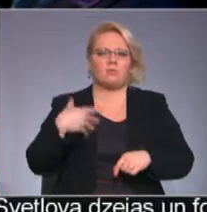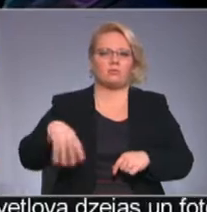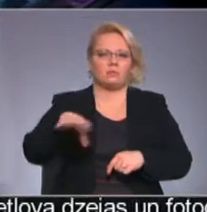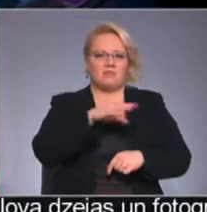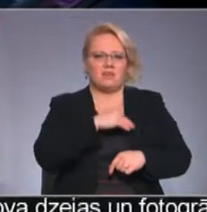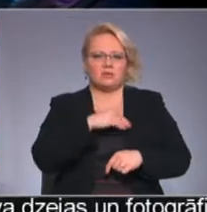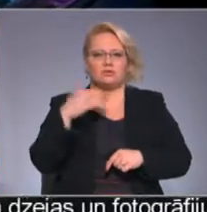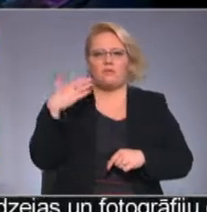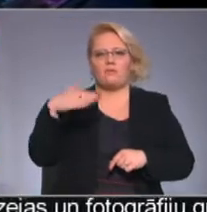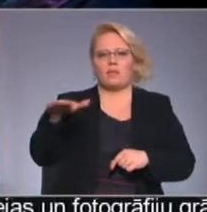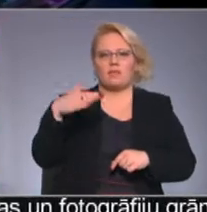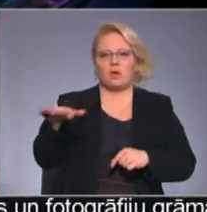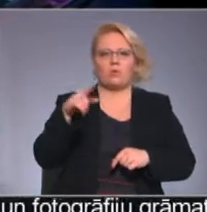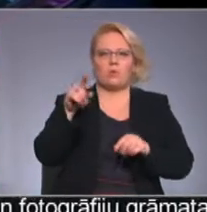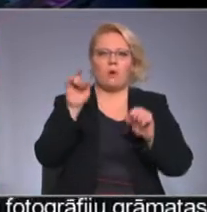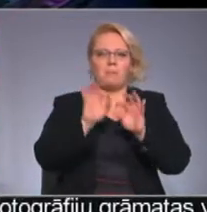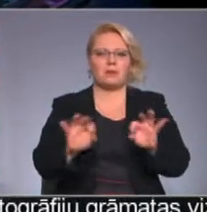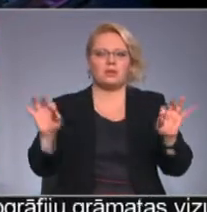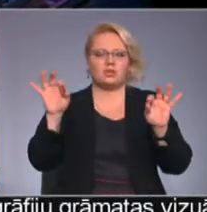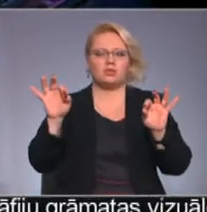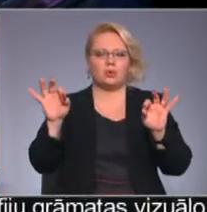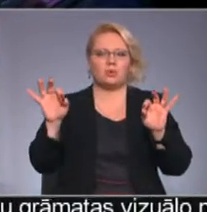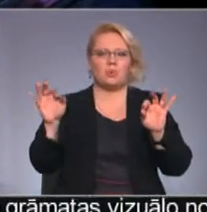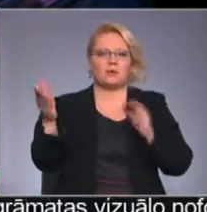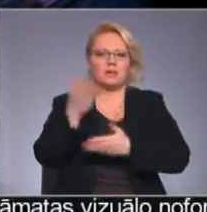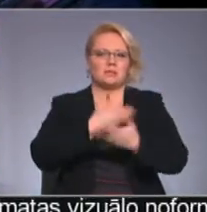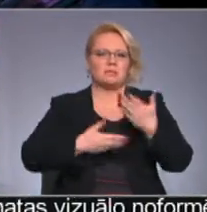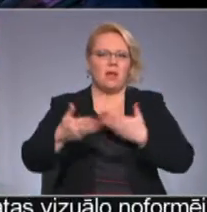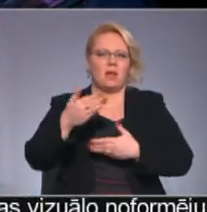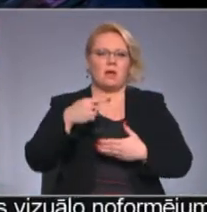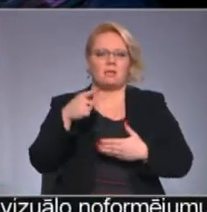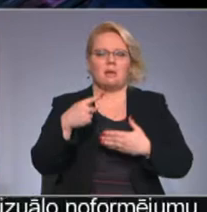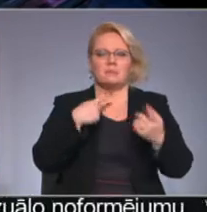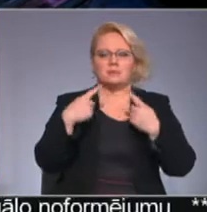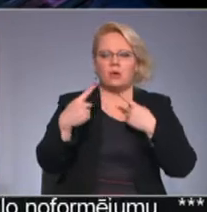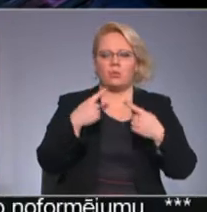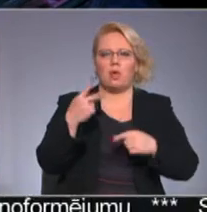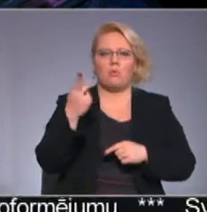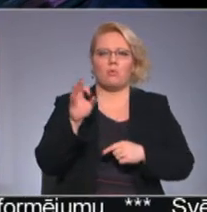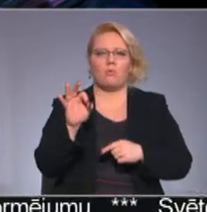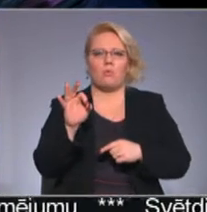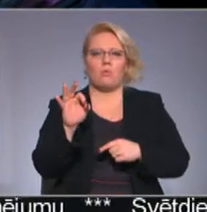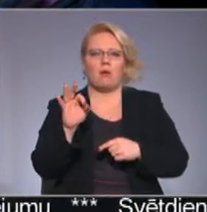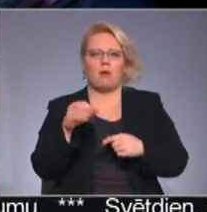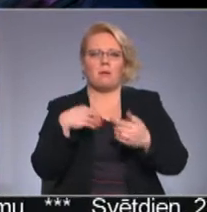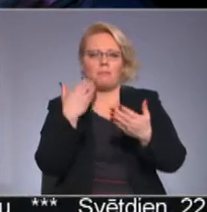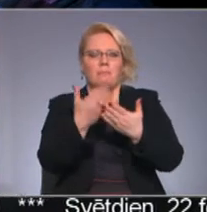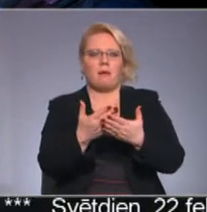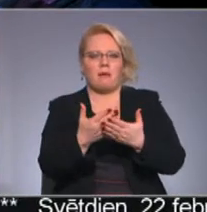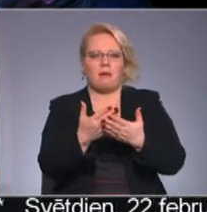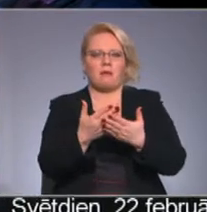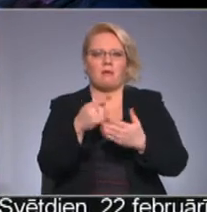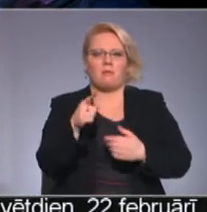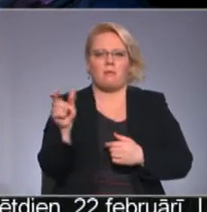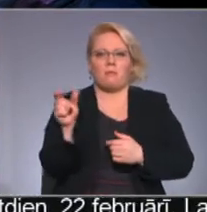video, to brīnišķīgo saspēlu tām sarunām, viņš arī iedod šo paši rodās šo